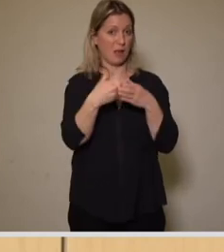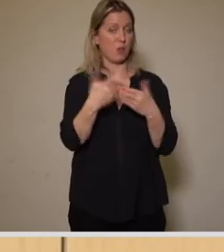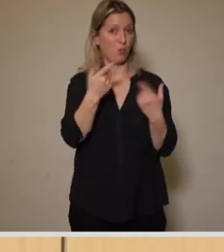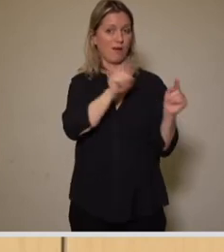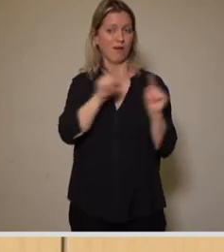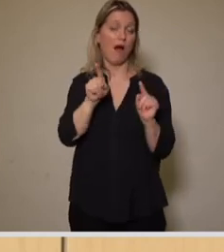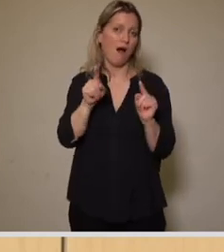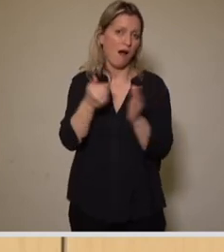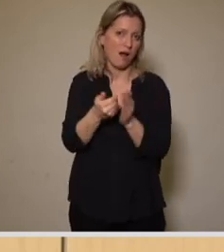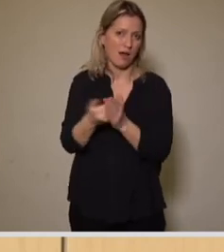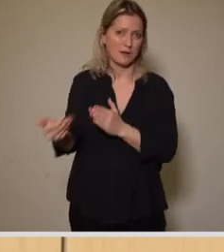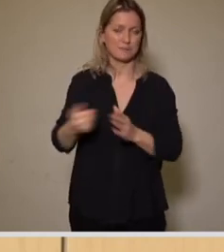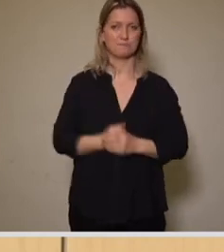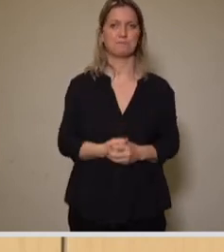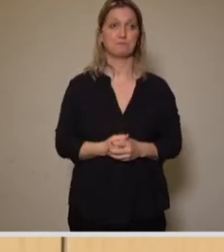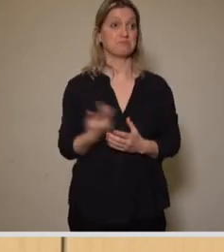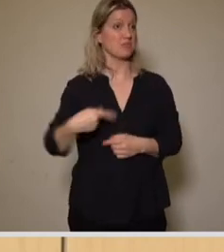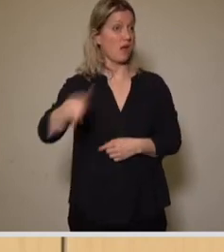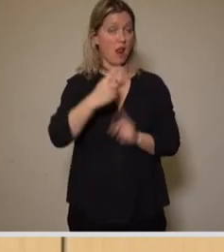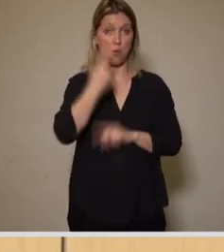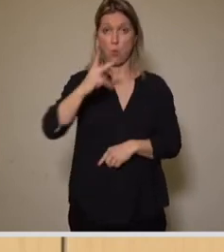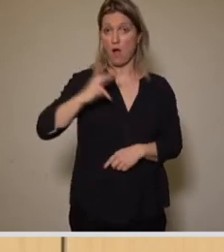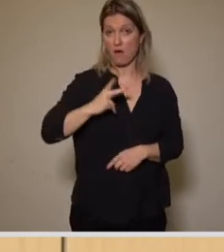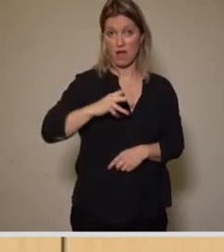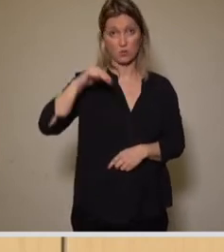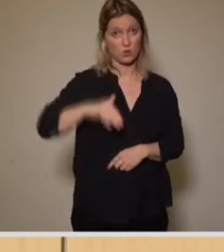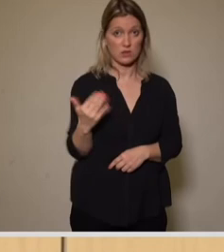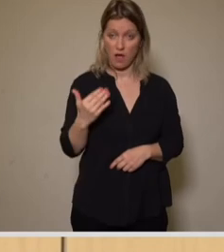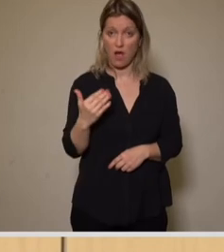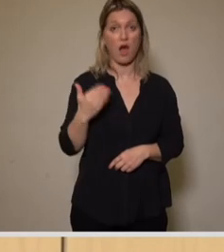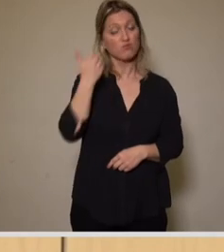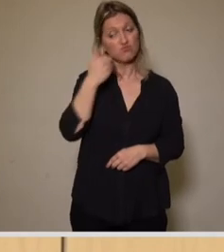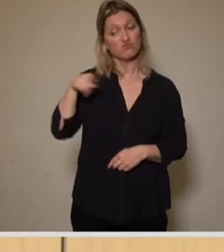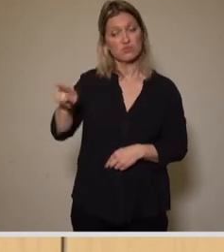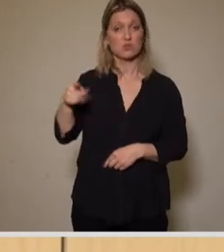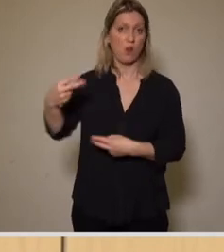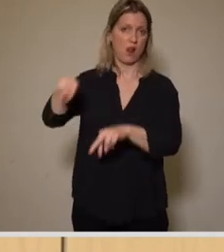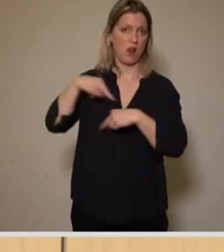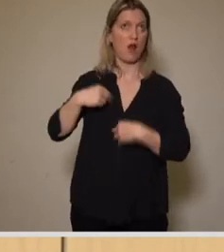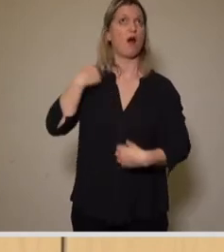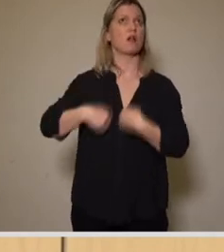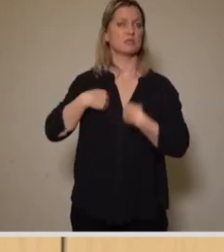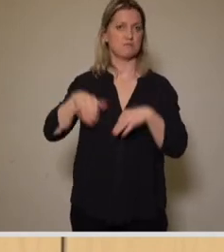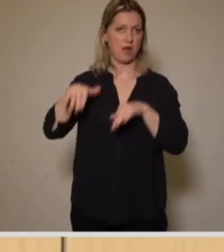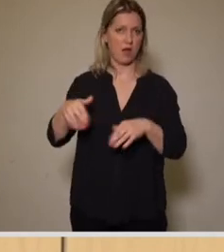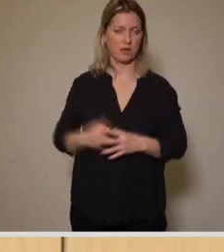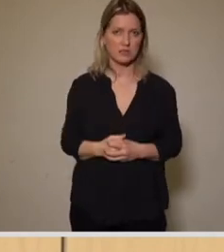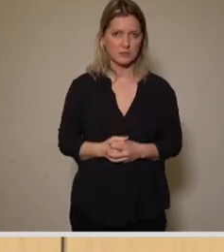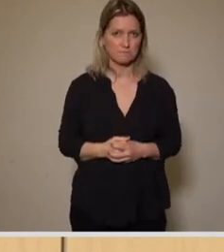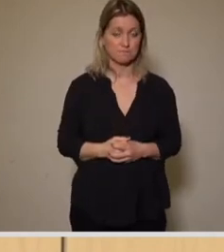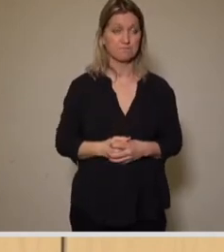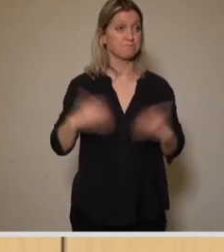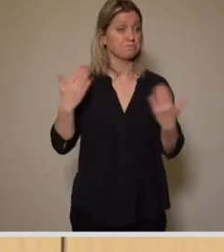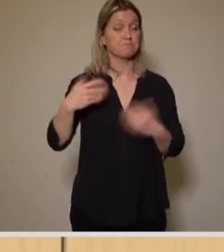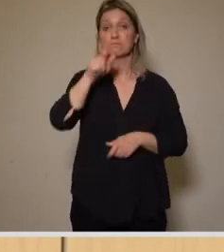an die gesellschaftliche und die Bäderfunktion des Gebäudes anzuknüpfen. Die Bevölkerung hat das